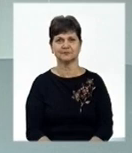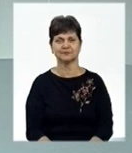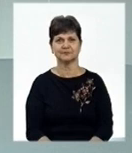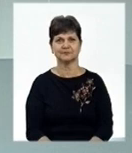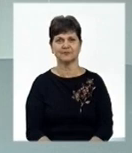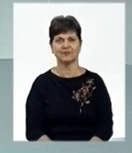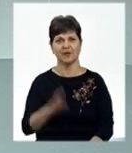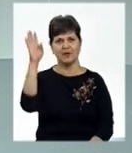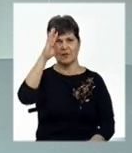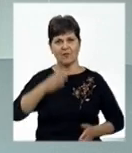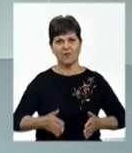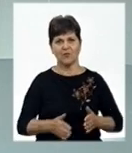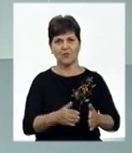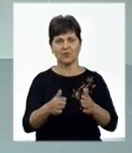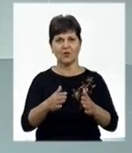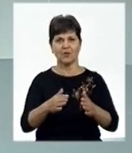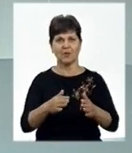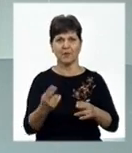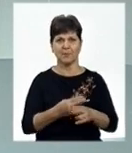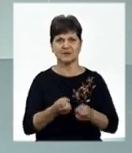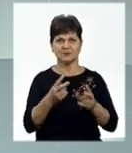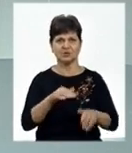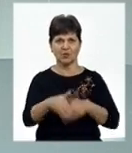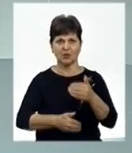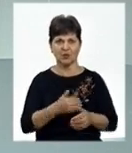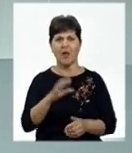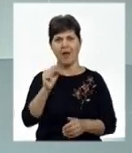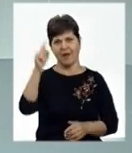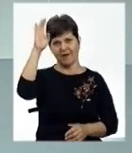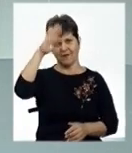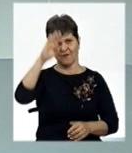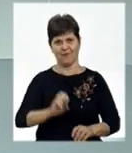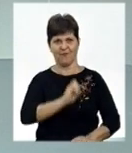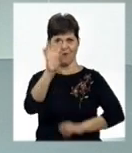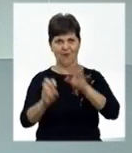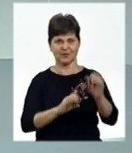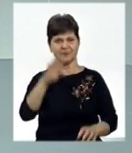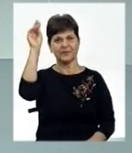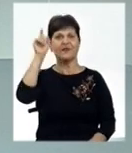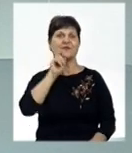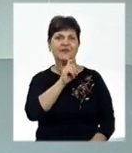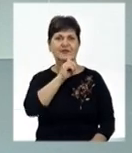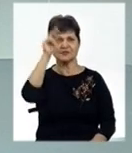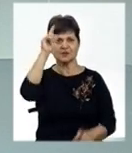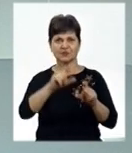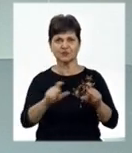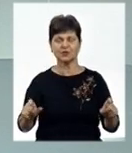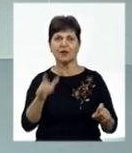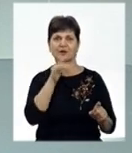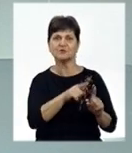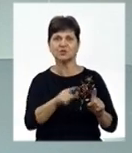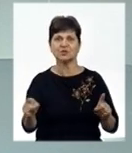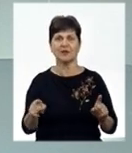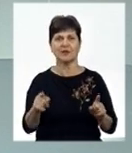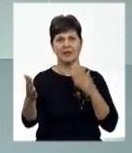У водоймах купатись небезпечно, тож плюскаються у фонтанах. Вінницькі школярі розпочали сезон літніх канікул